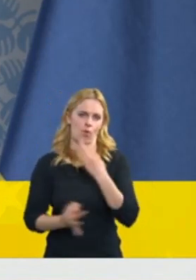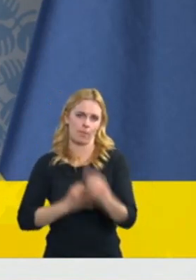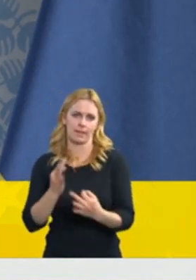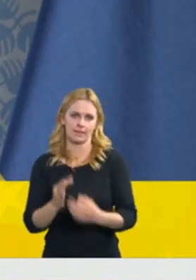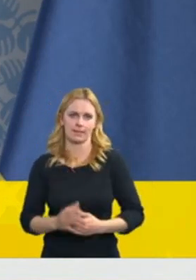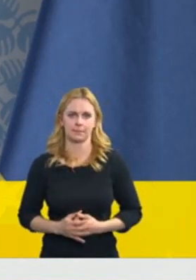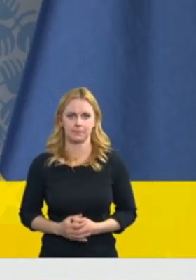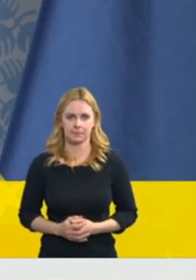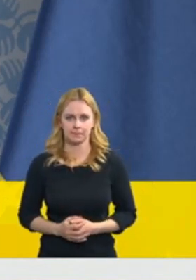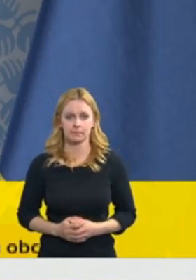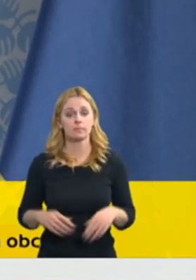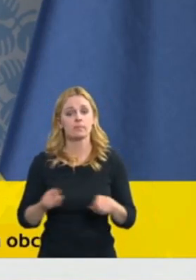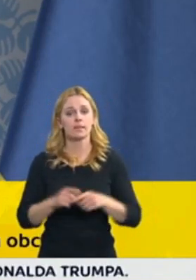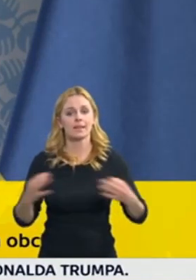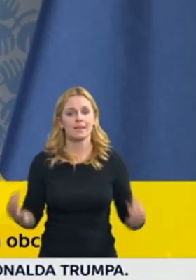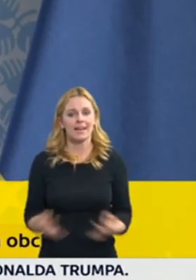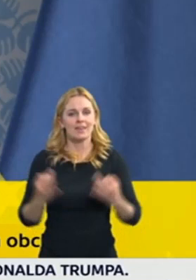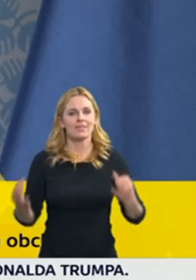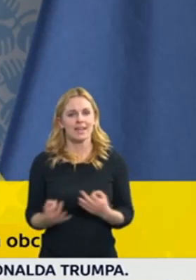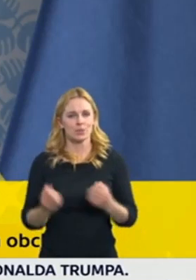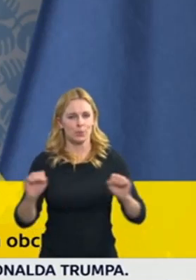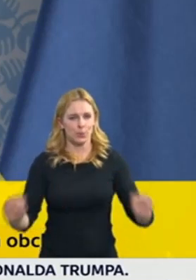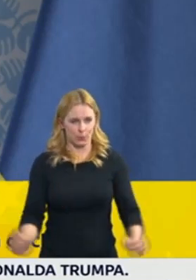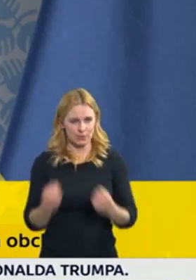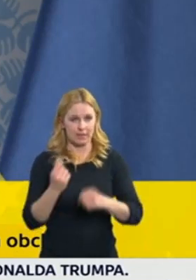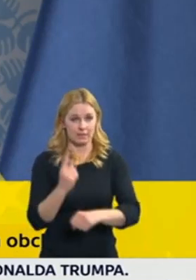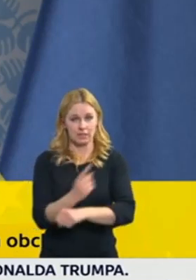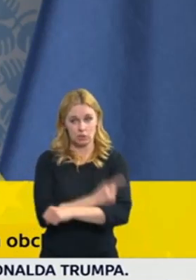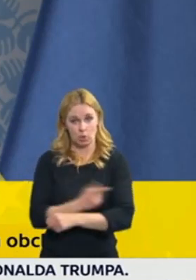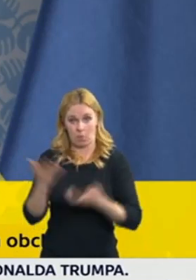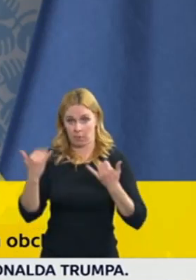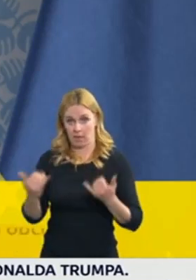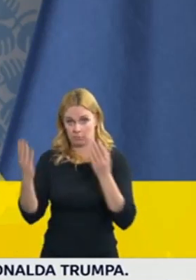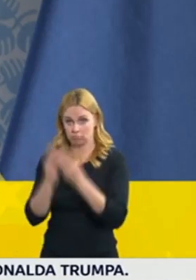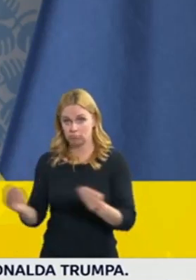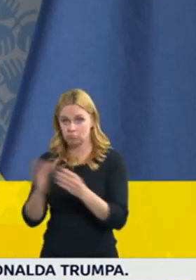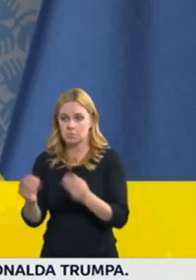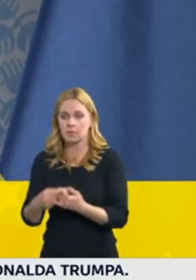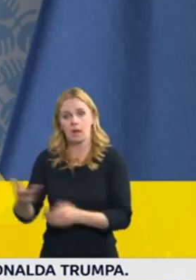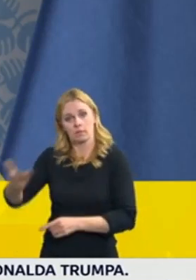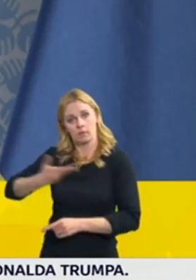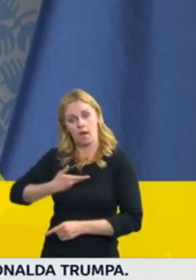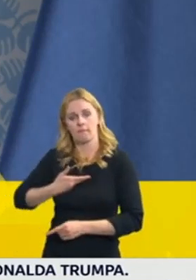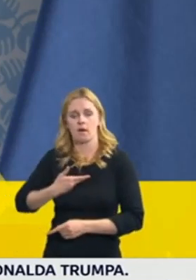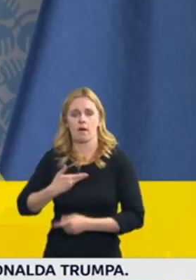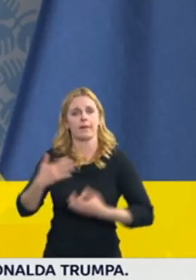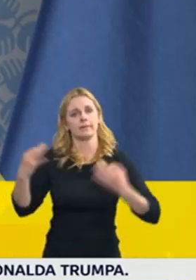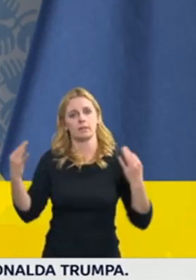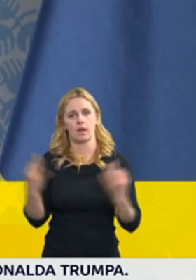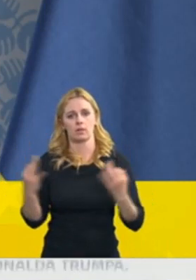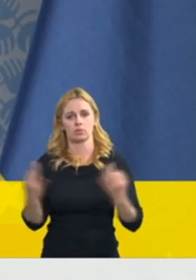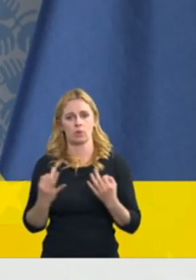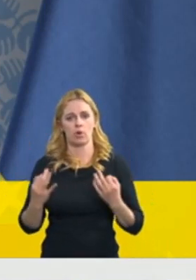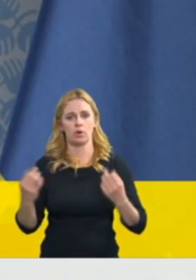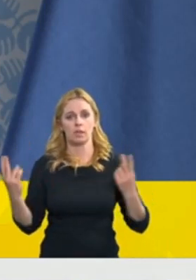vyštění ústavního soudu nějakým způsobem nezakládá nic ve smyslu jakýchkoliv